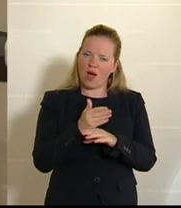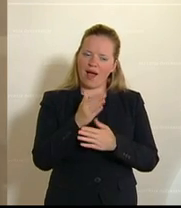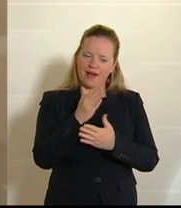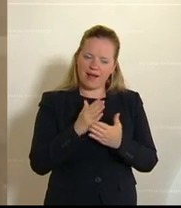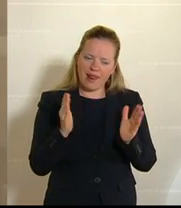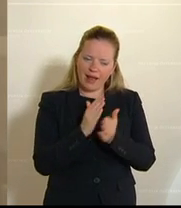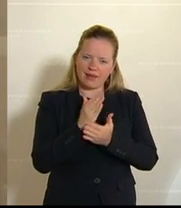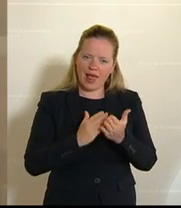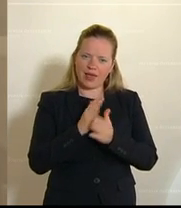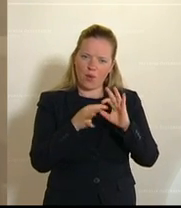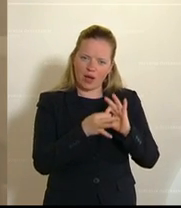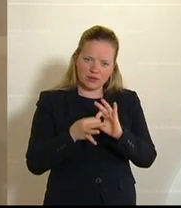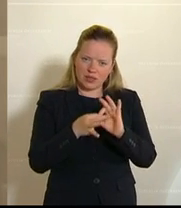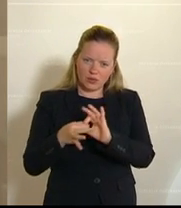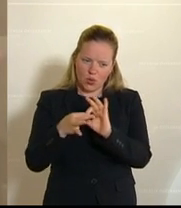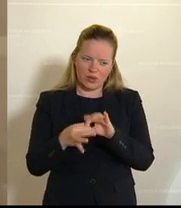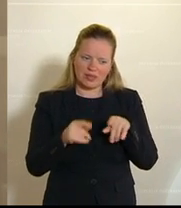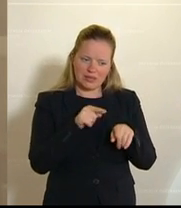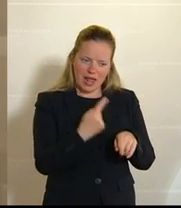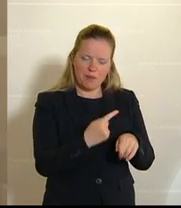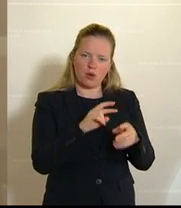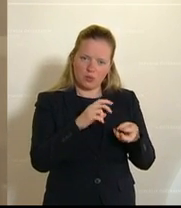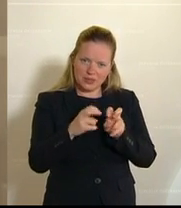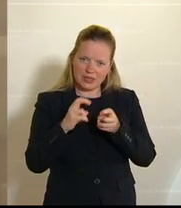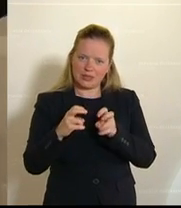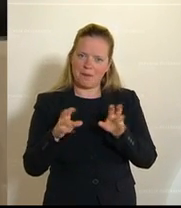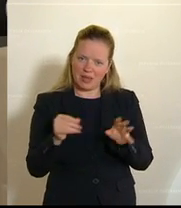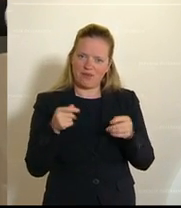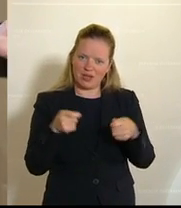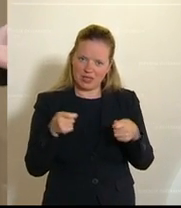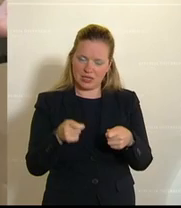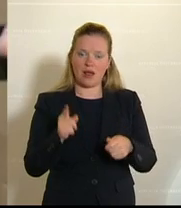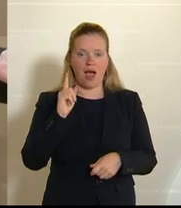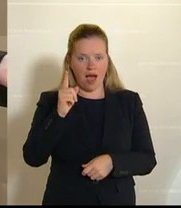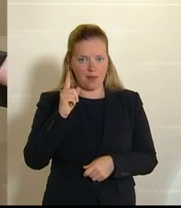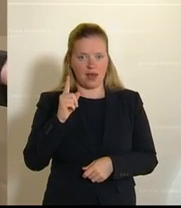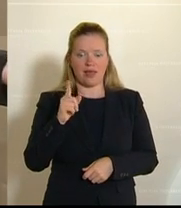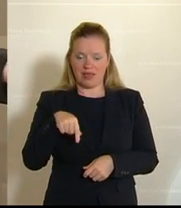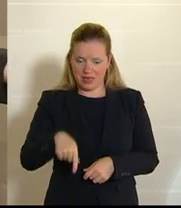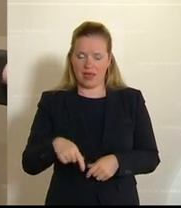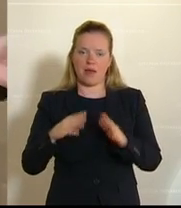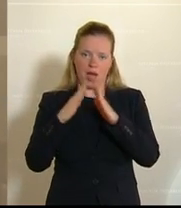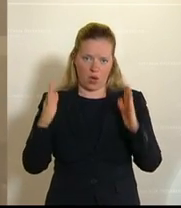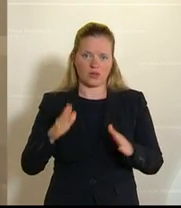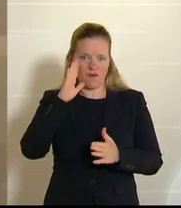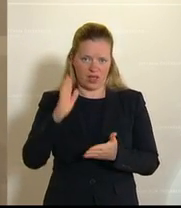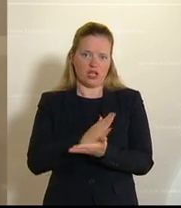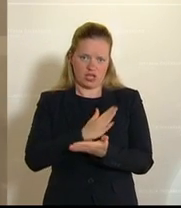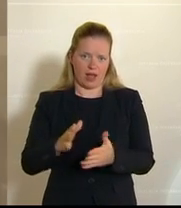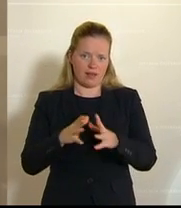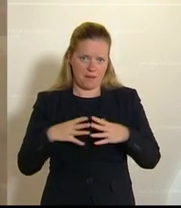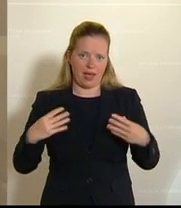Organisationen, die mit dranhängen, dann eben auch umgesetzt und mitfinanziert werden. Aber entscheiden werden wir sie hier, Herrinnen, alle gemeinsam müssen.